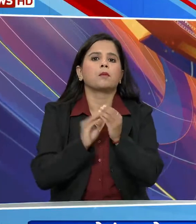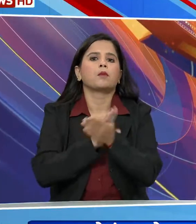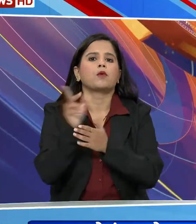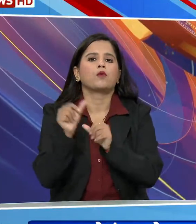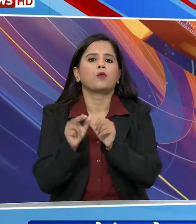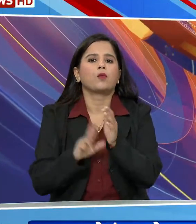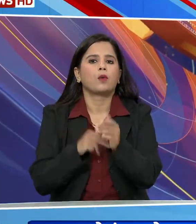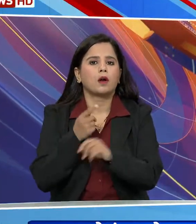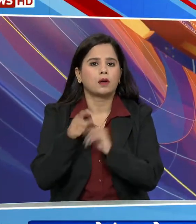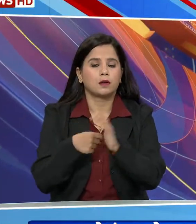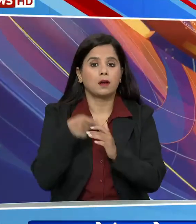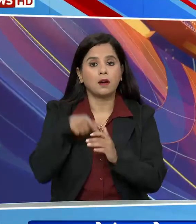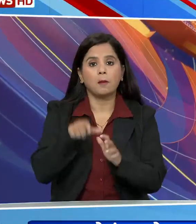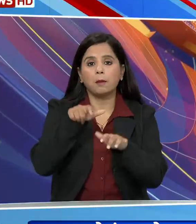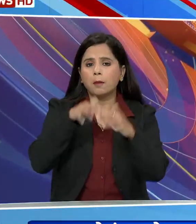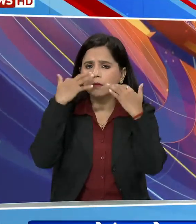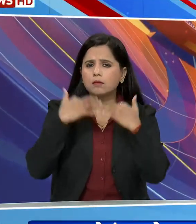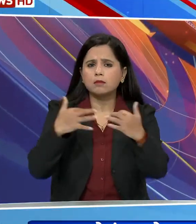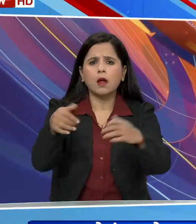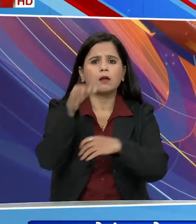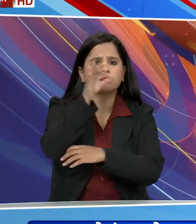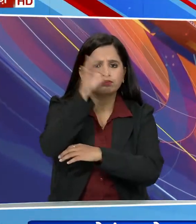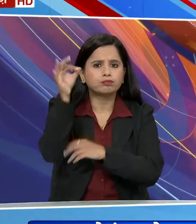सावजनिक रैलियों को संबोधित करेंगे